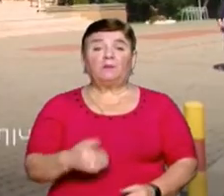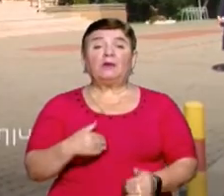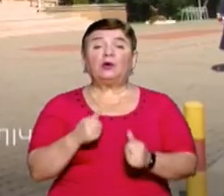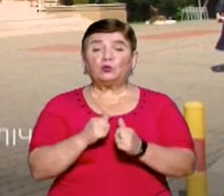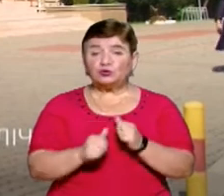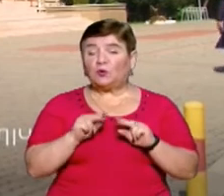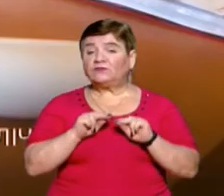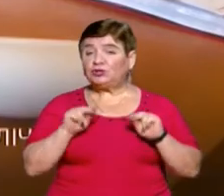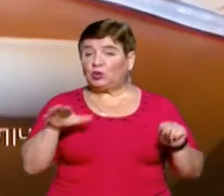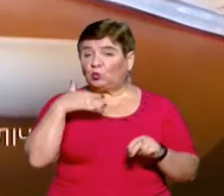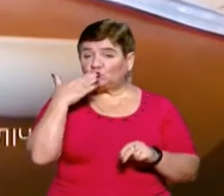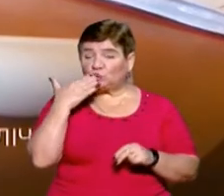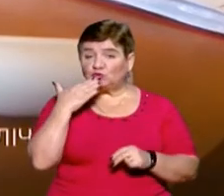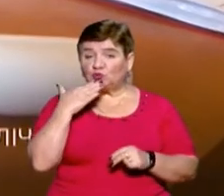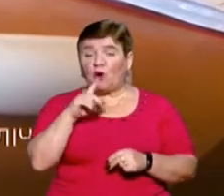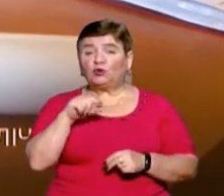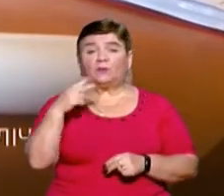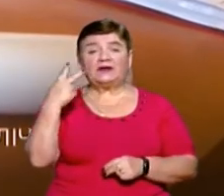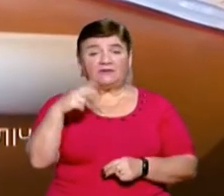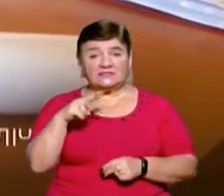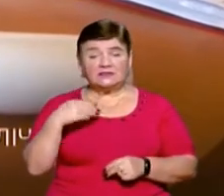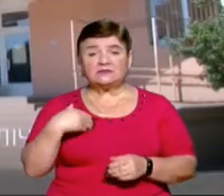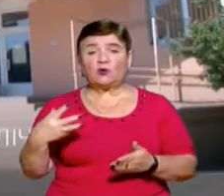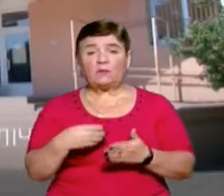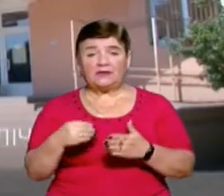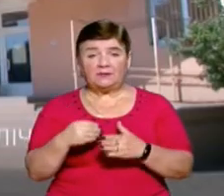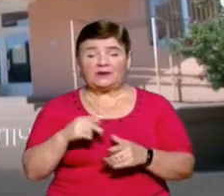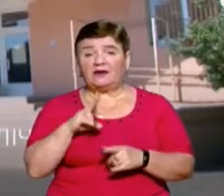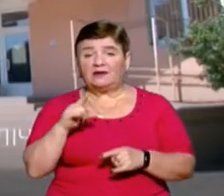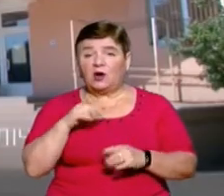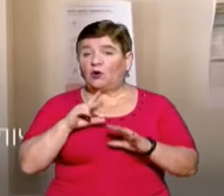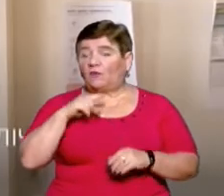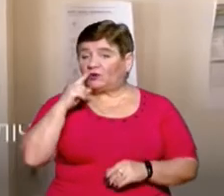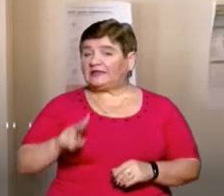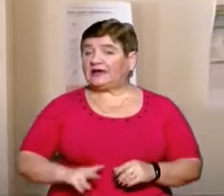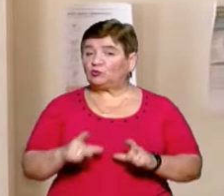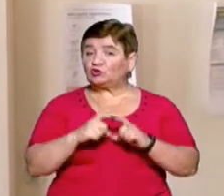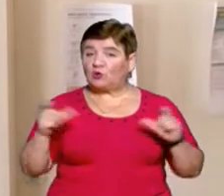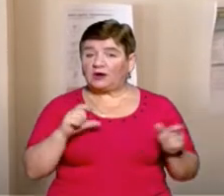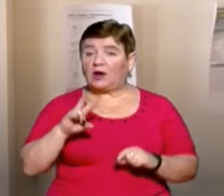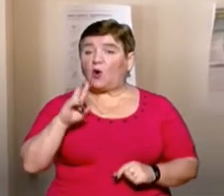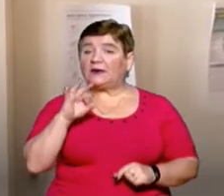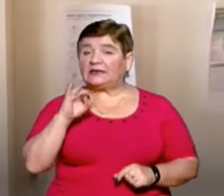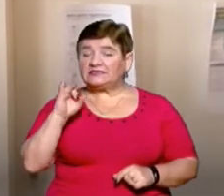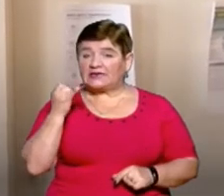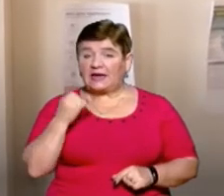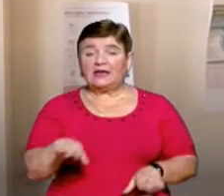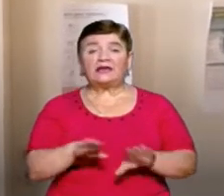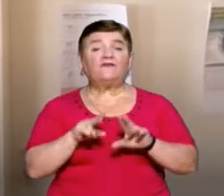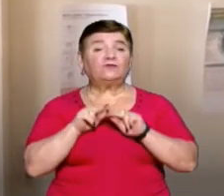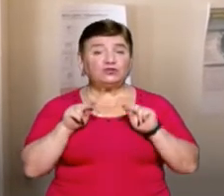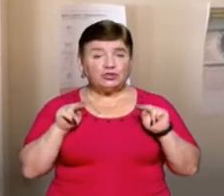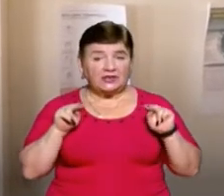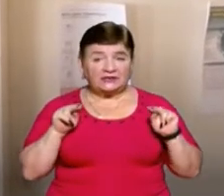кожного вчителя Ужгородської школи номер 20 закупили по два захисні щитки, розповідає директор школи Мар'ян Комарницький. Все ж таки вчителю